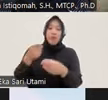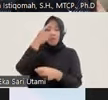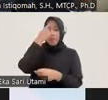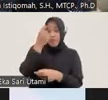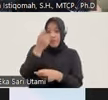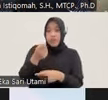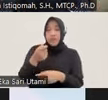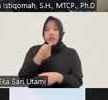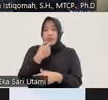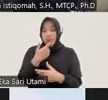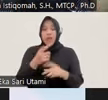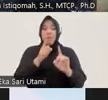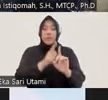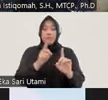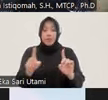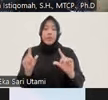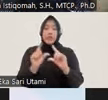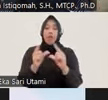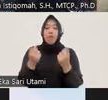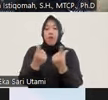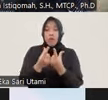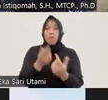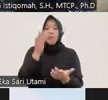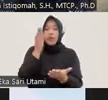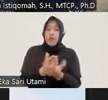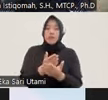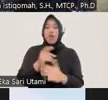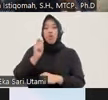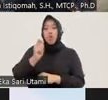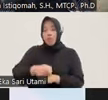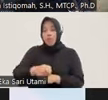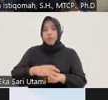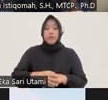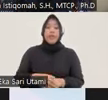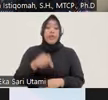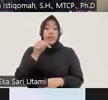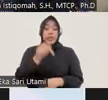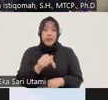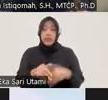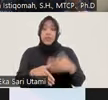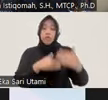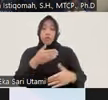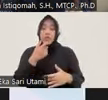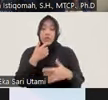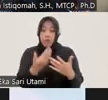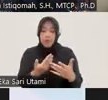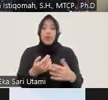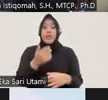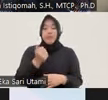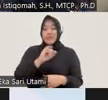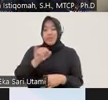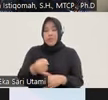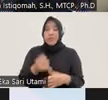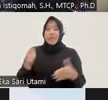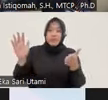di masing-masing institusi penegak hukum itu tadi nah ini yang kemudian dapat kita jadikan sebagai